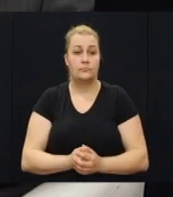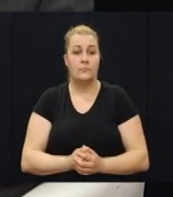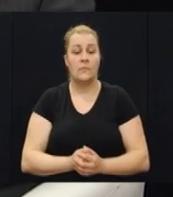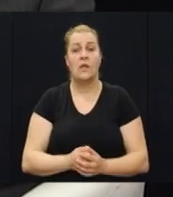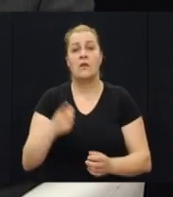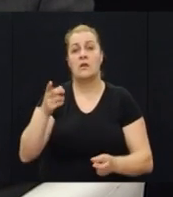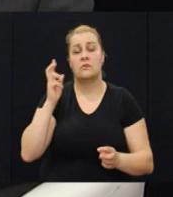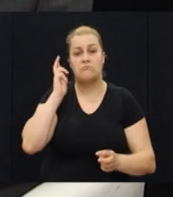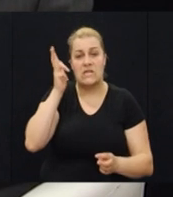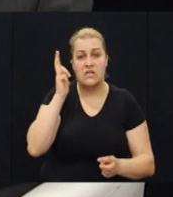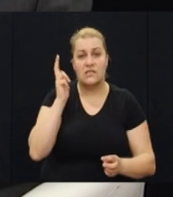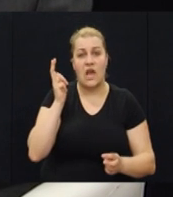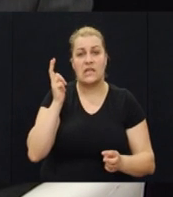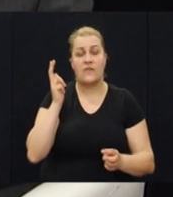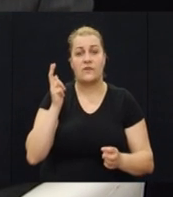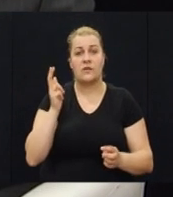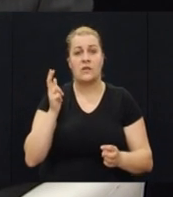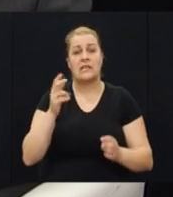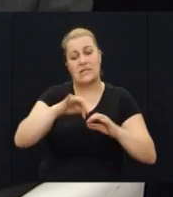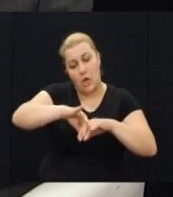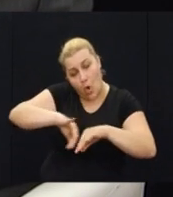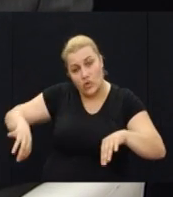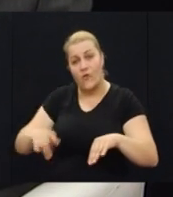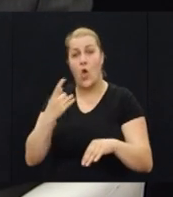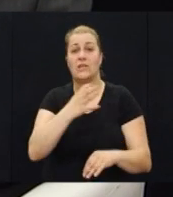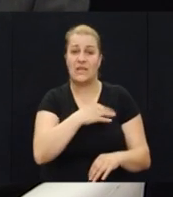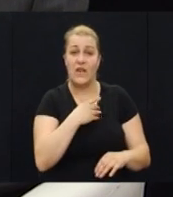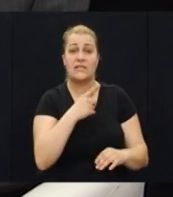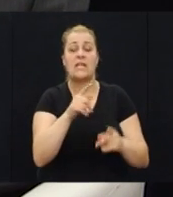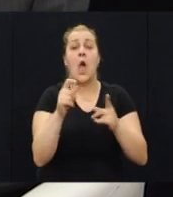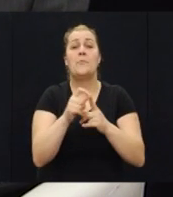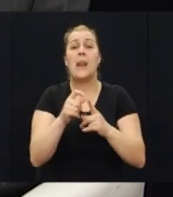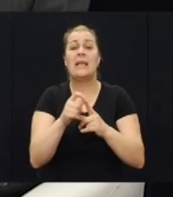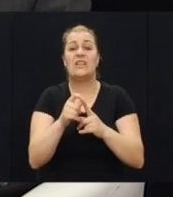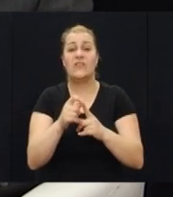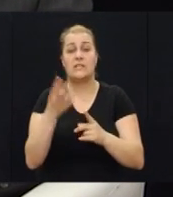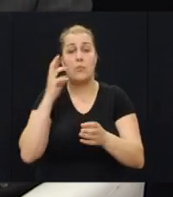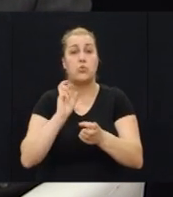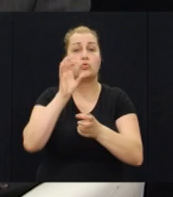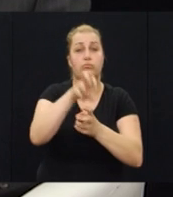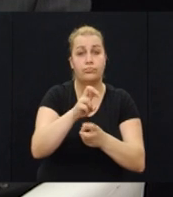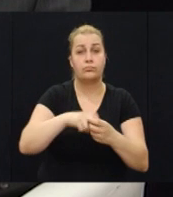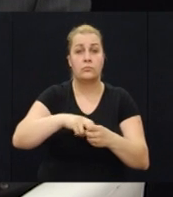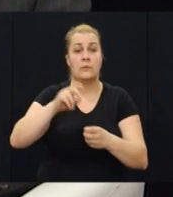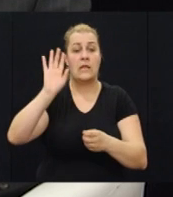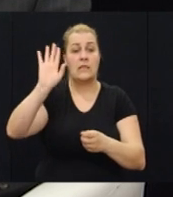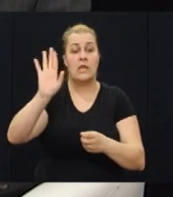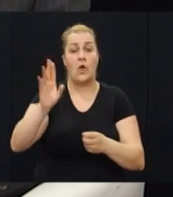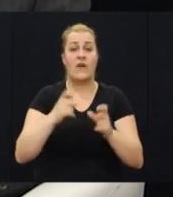megalomanski zaktjeve gotovo cijepice od Hrvatske i da pričice budu sastavni dio takozvane njihove